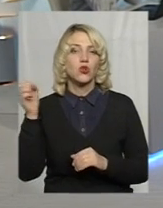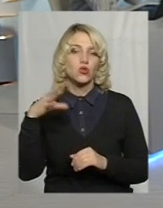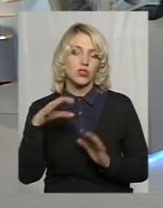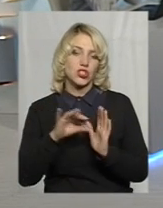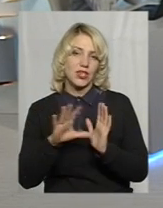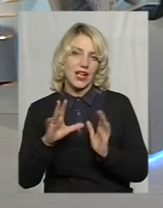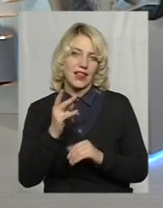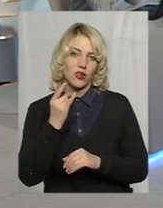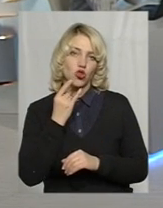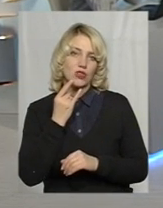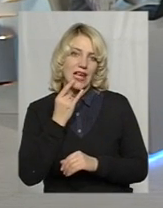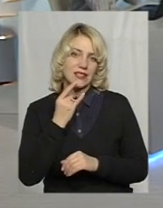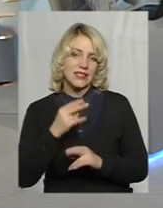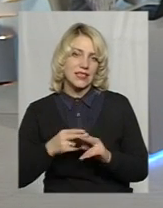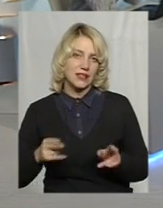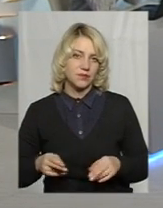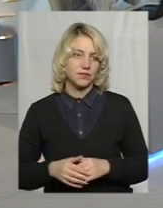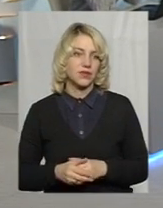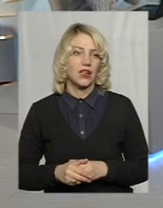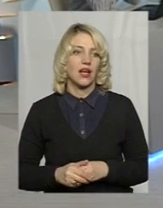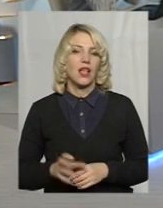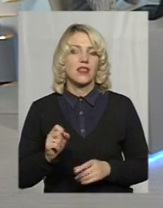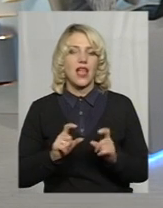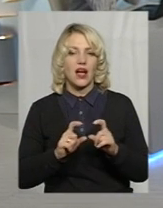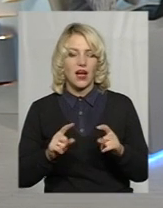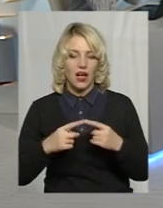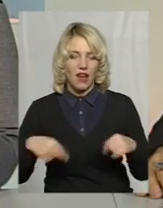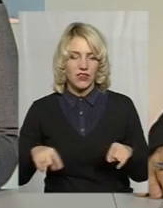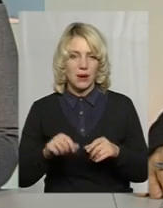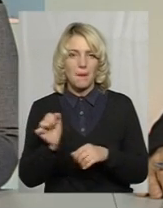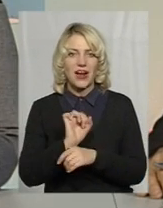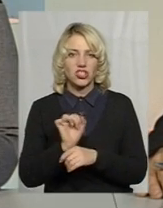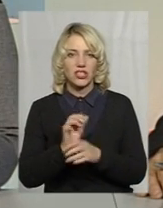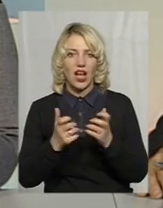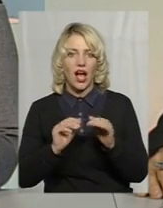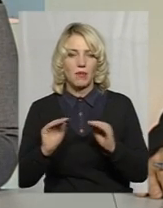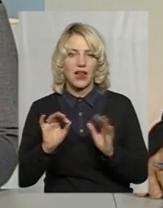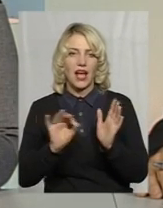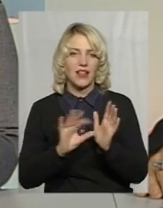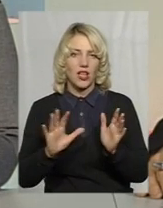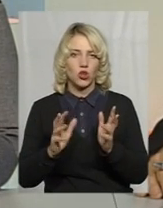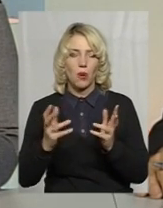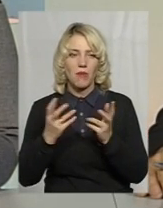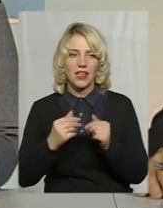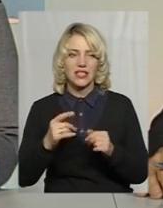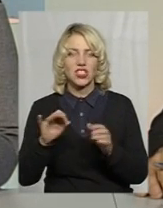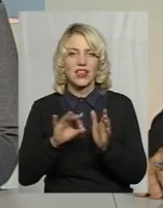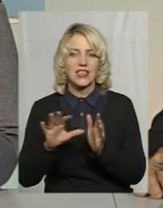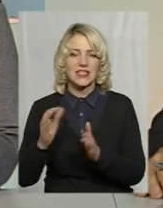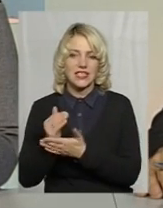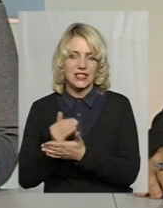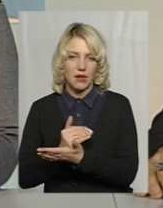електростанцій, сонячних панелей? На кафедрі машин і апаратів, електромеханічних та енергетичних систем